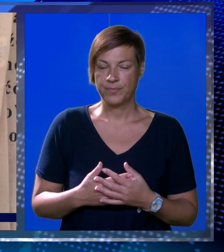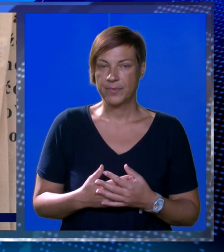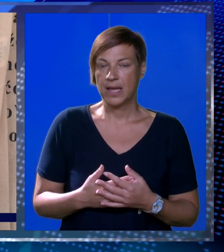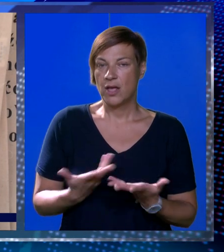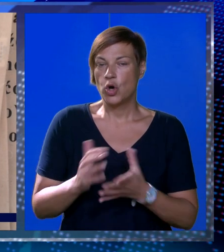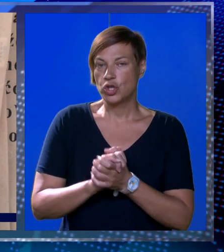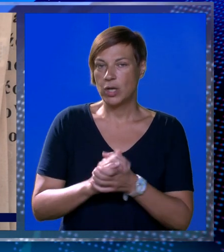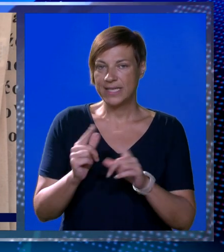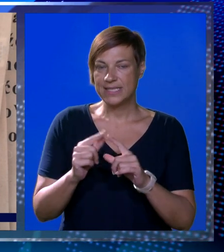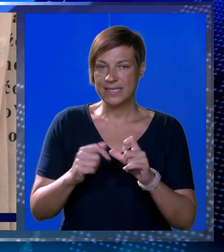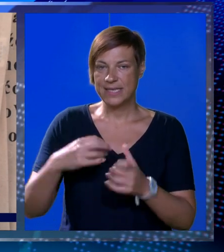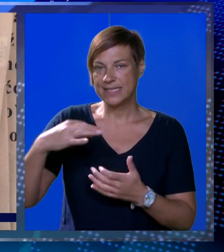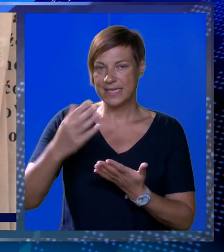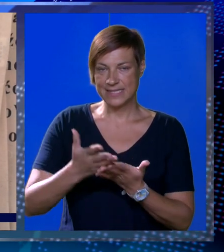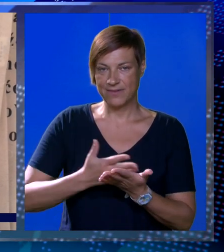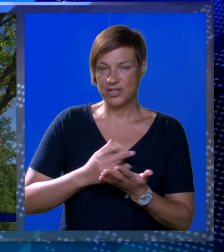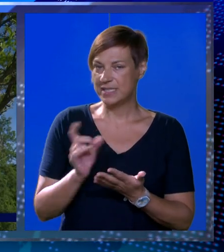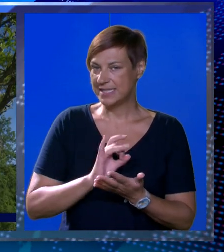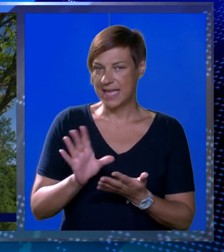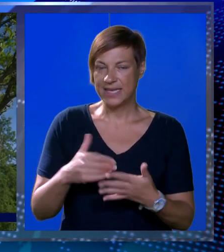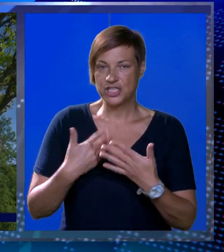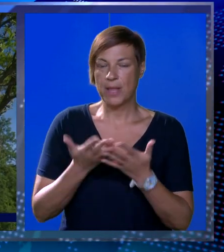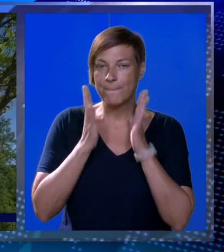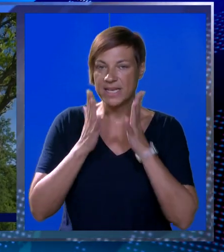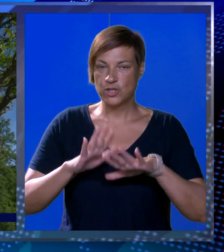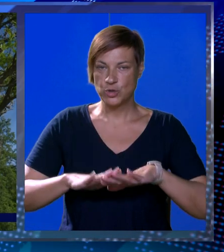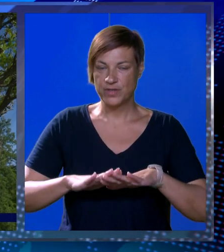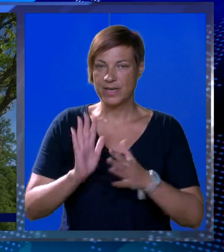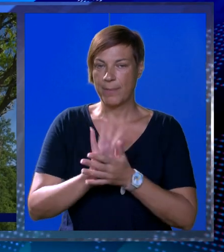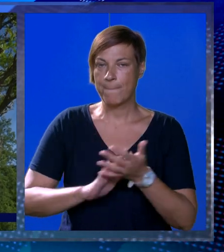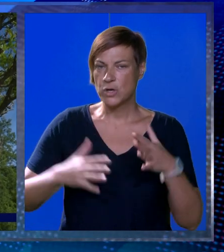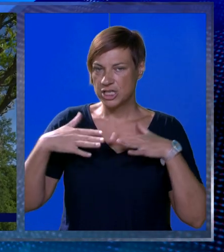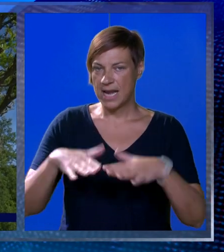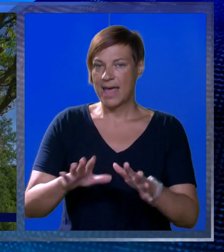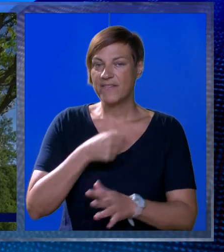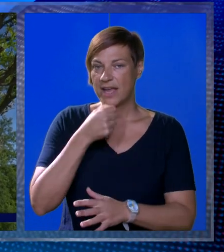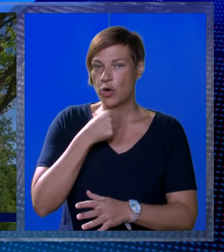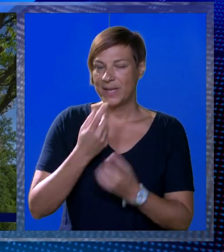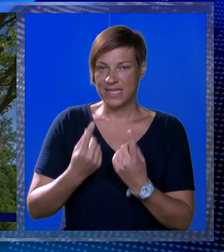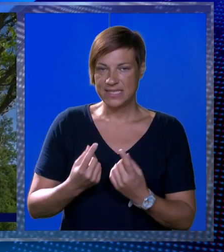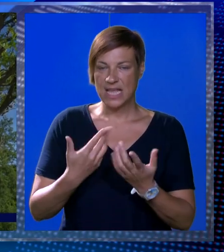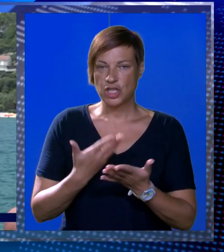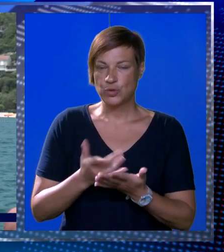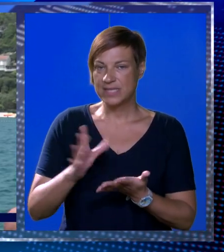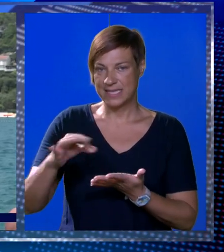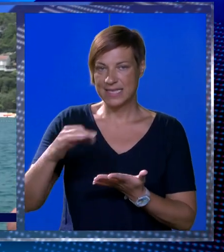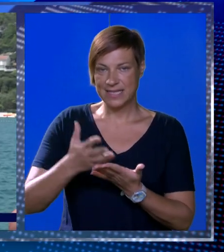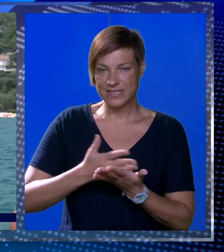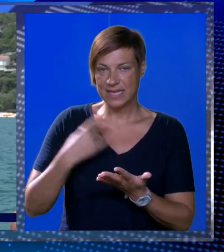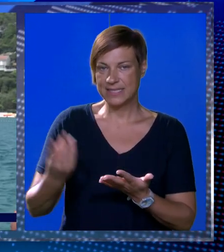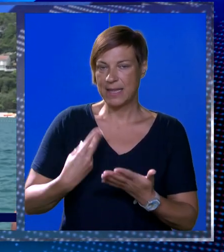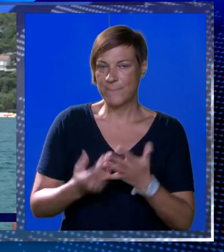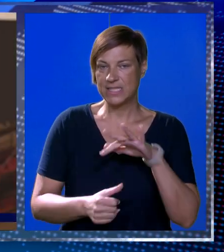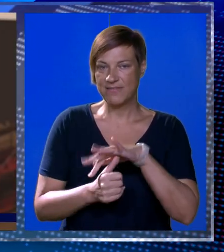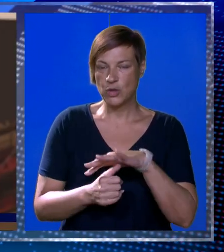Od koalicije DDS-a i nezavisne liste očito ništa pa je na društvenim mrežama krenula lavina komentara i statusa. Snezavisne